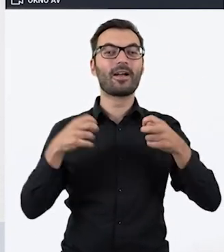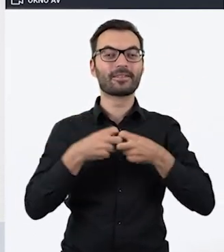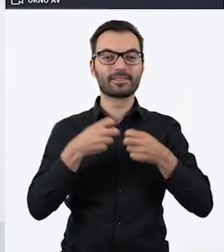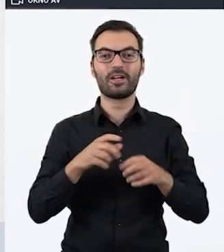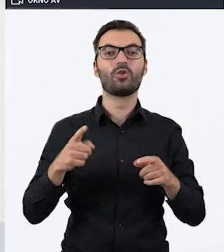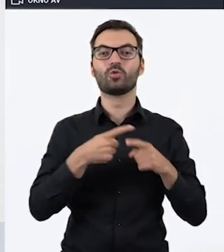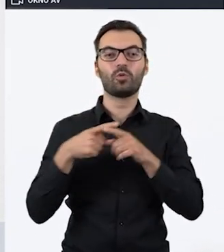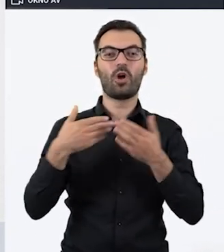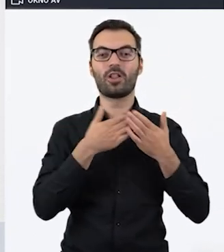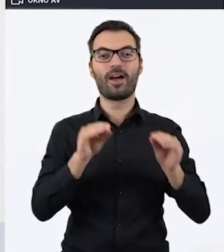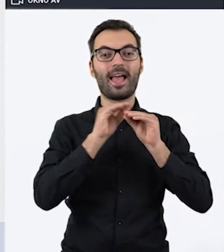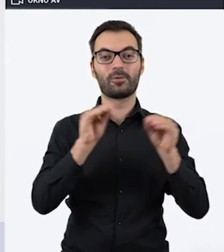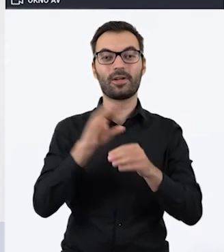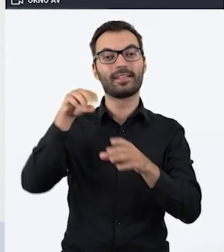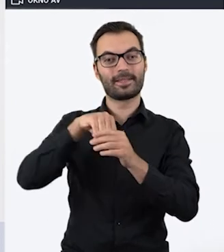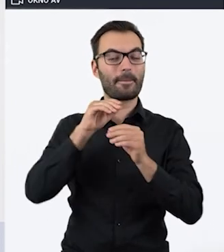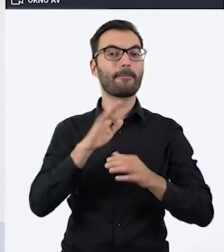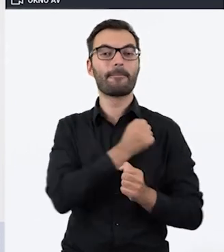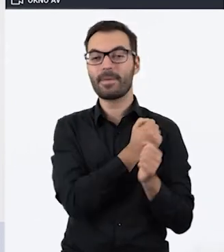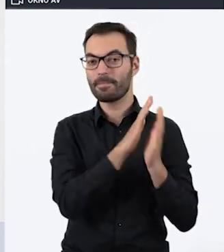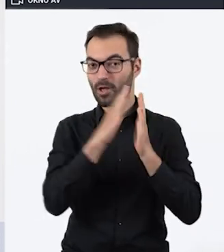Spółdzielni Otwartej Edukacji w Bibliotece.